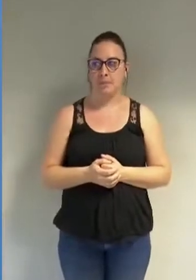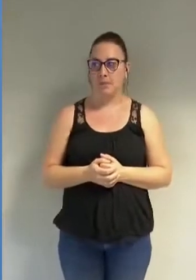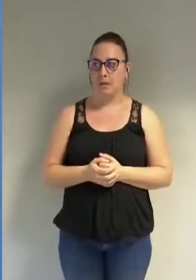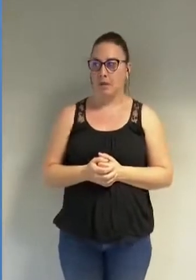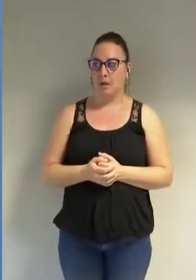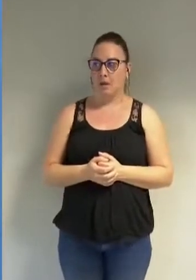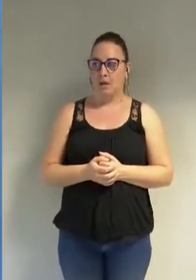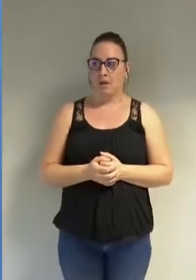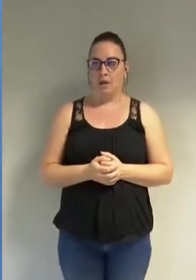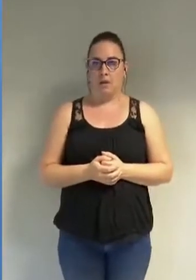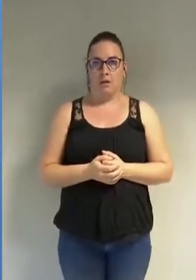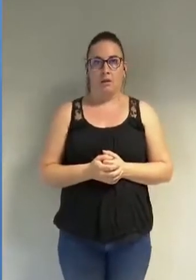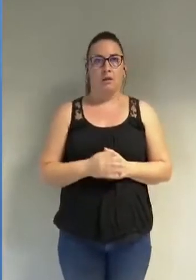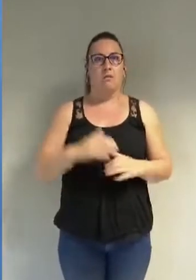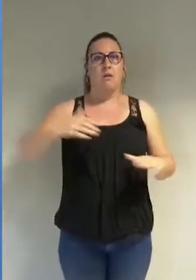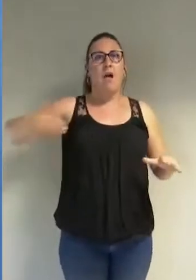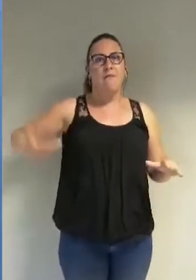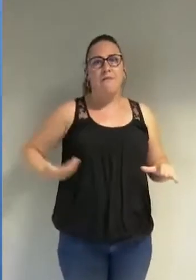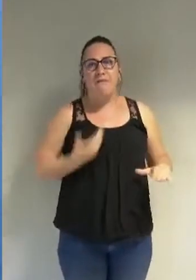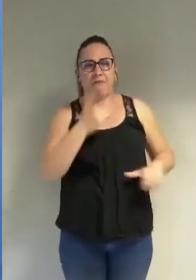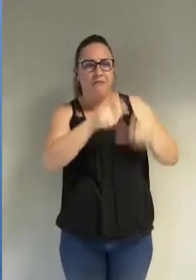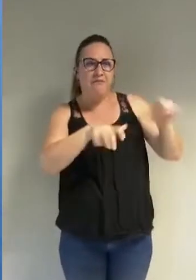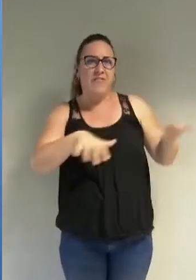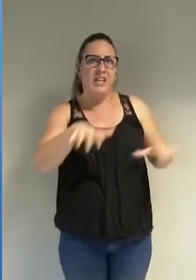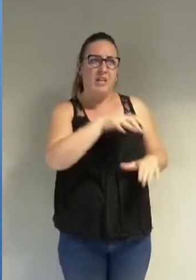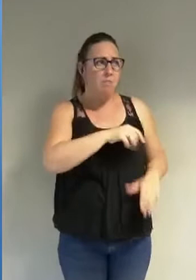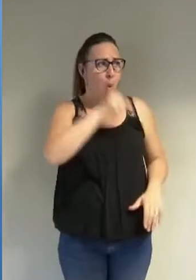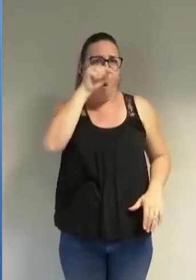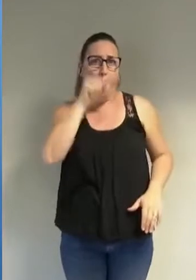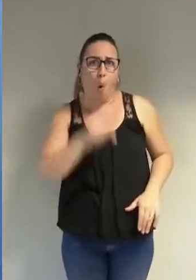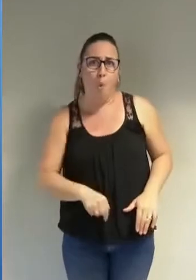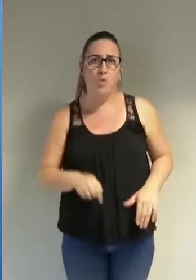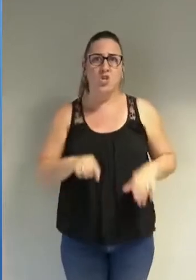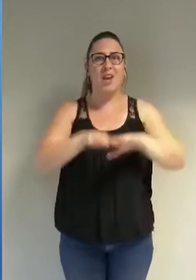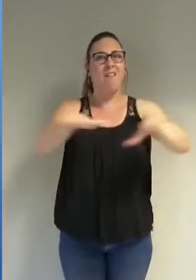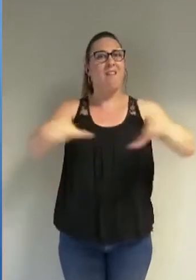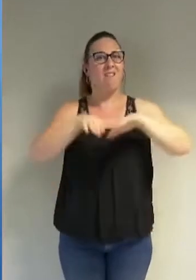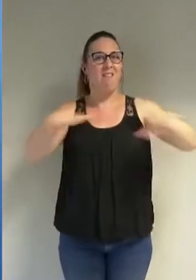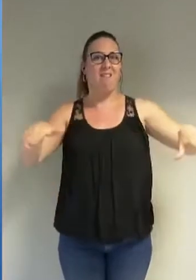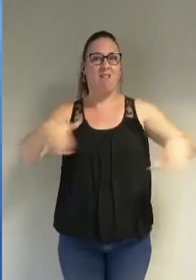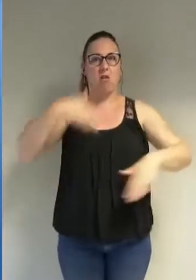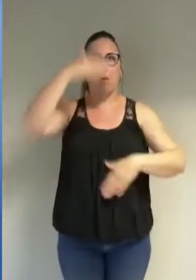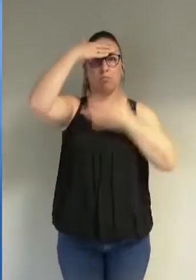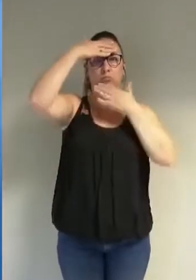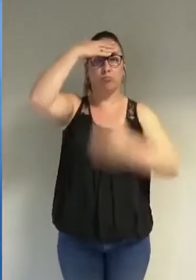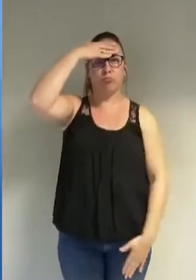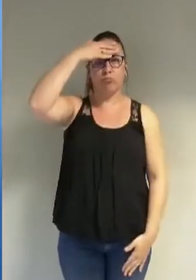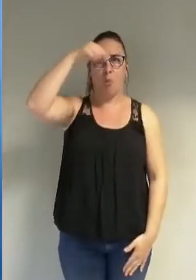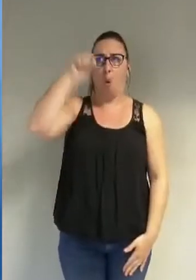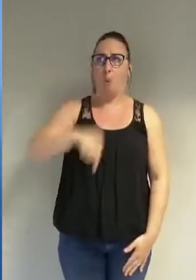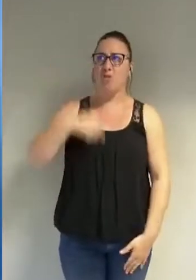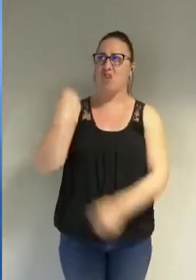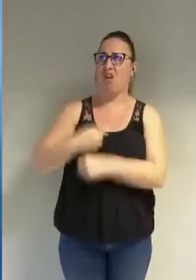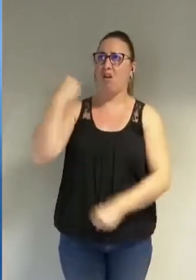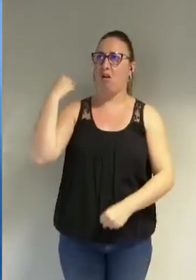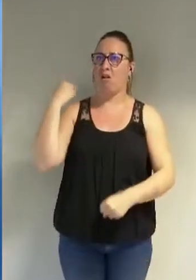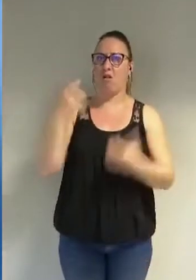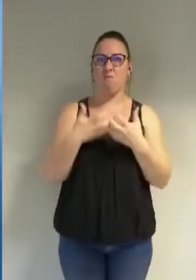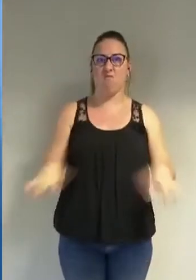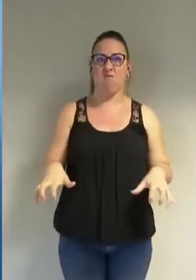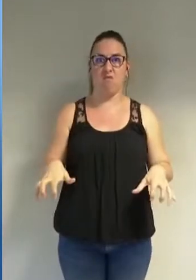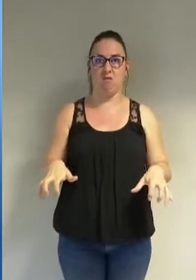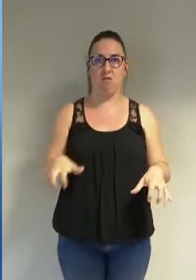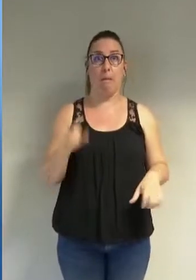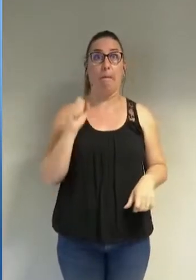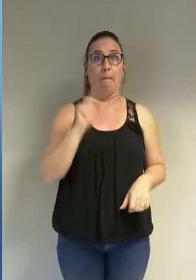Si des victimes sont contraintes de se baigner dans une tenue ségrégative c'est de cela dont il faut